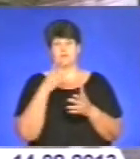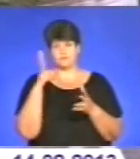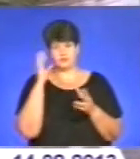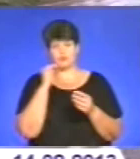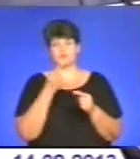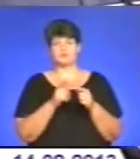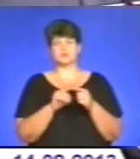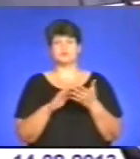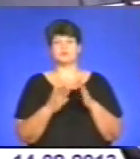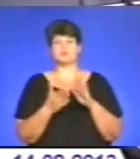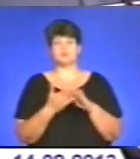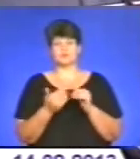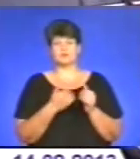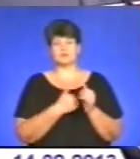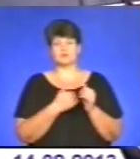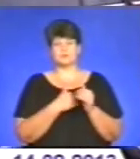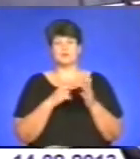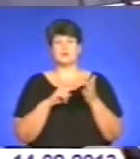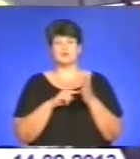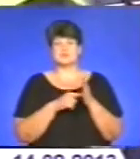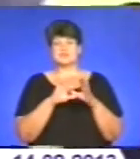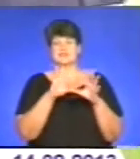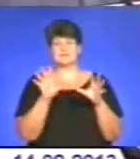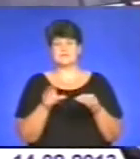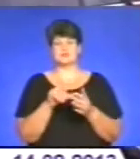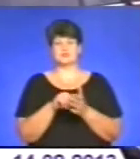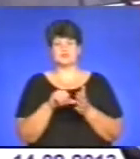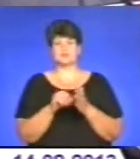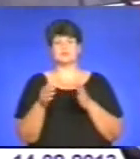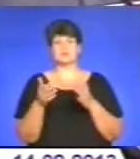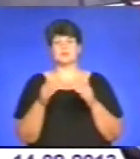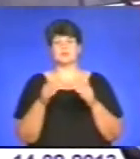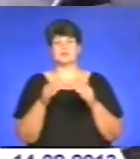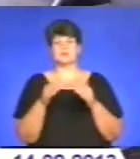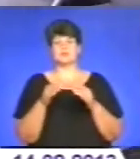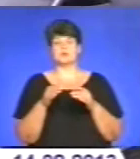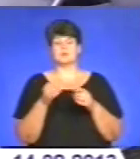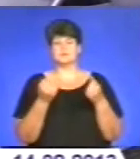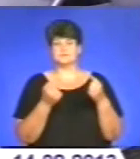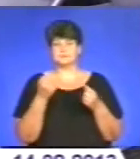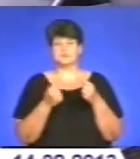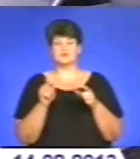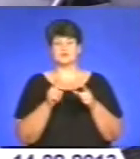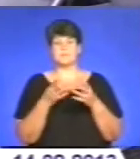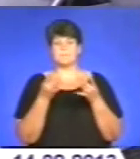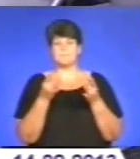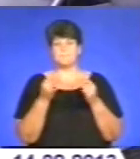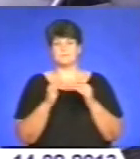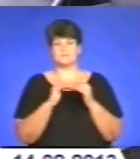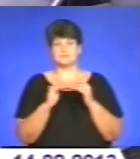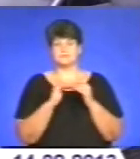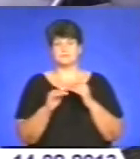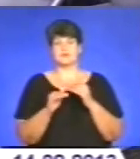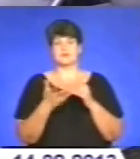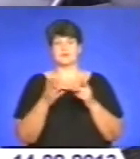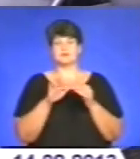обстановку, хотілося б новуцити всім учасникам дорожнього руху. У зв'язку з тим, що мокра проїзна частина, гальмовіний шлях транспортних